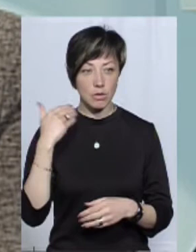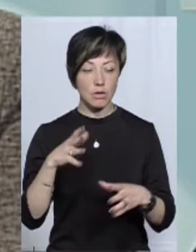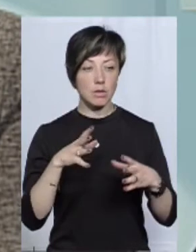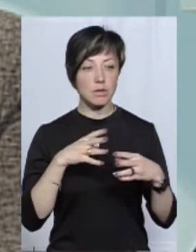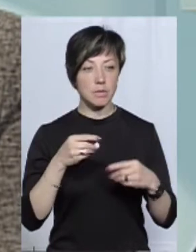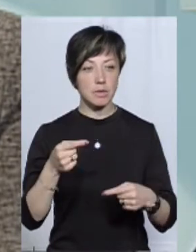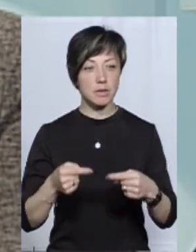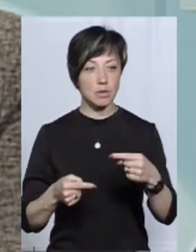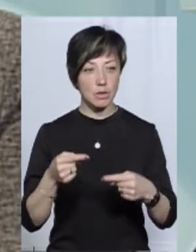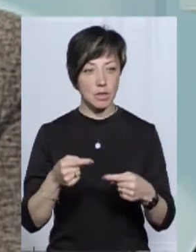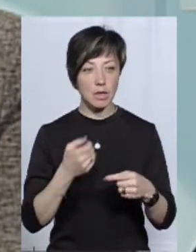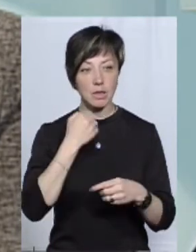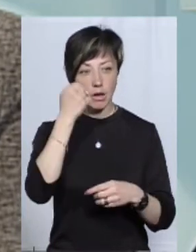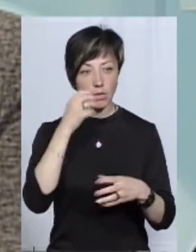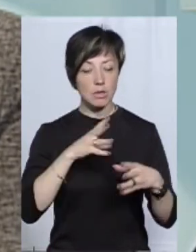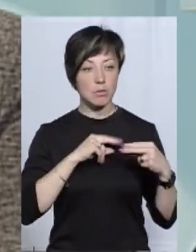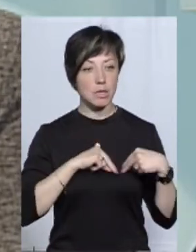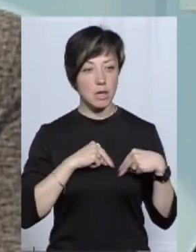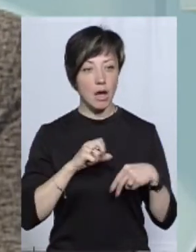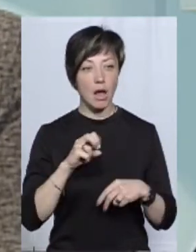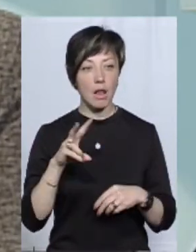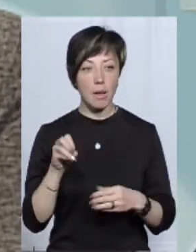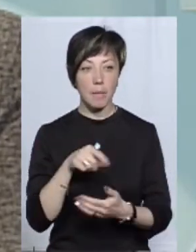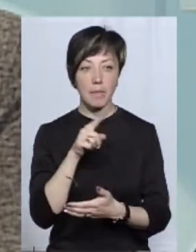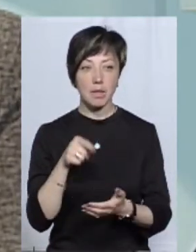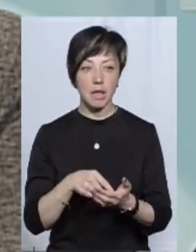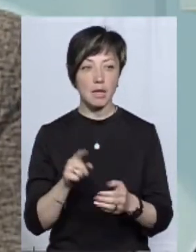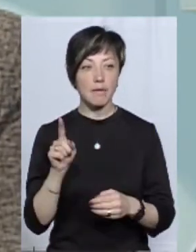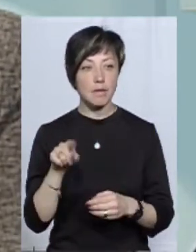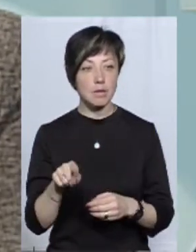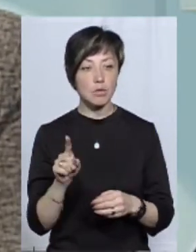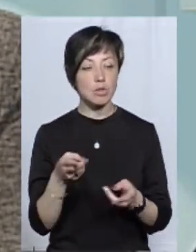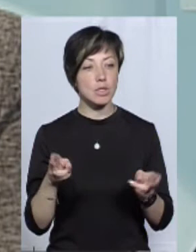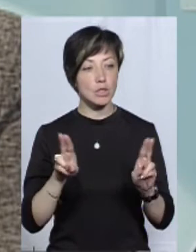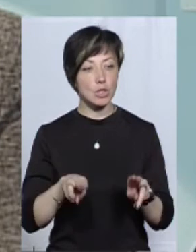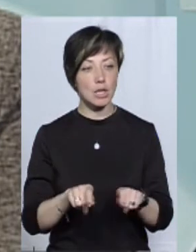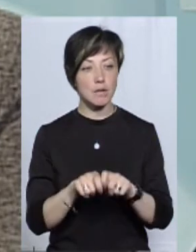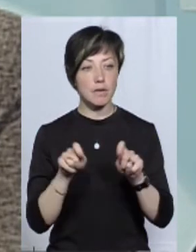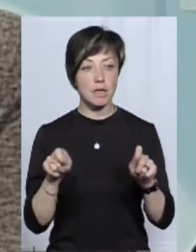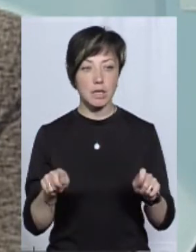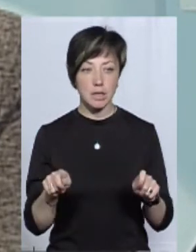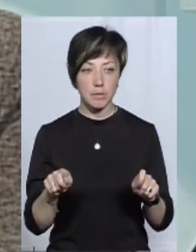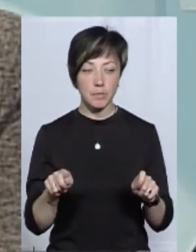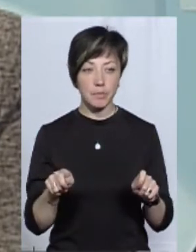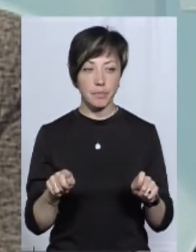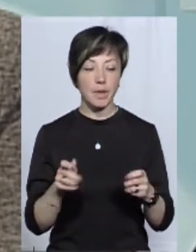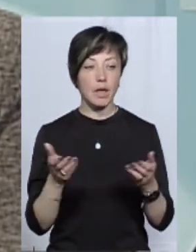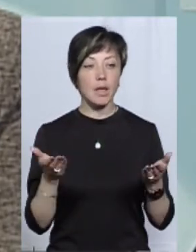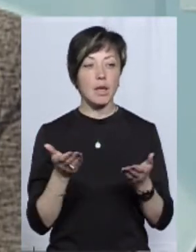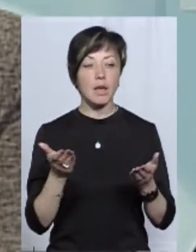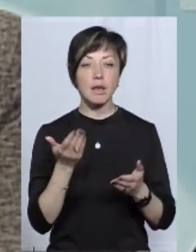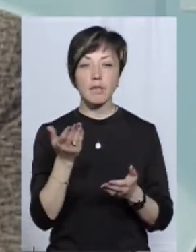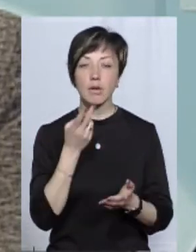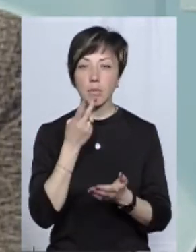час з вами дискутуємо, і дякую вам за співпрацю, але питання в тім, що питання залишається відкритим. Які ви